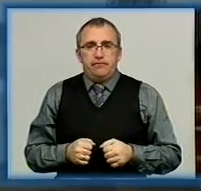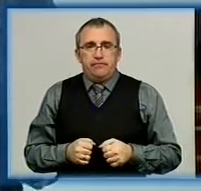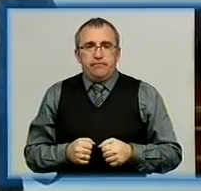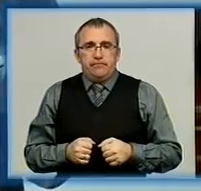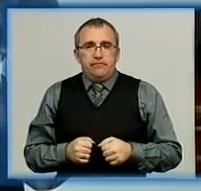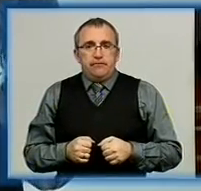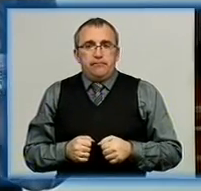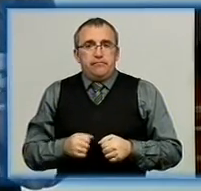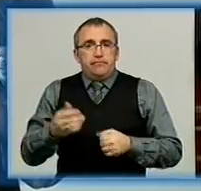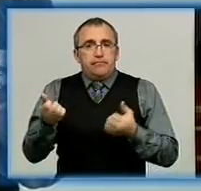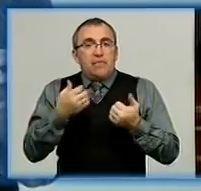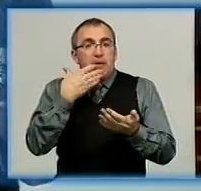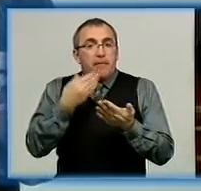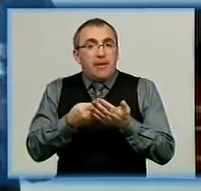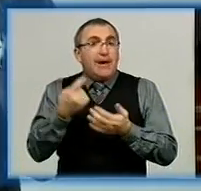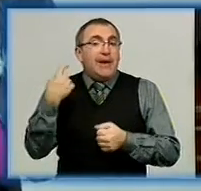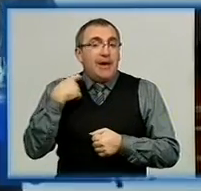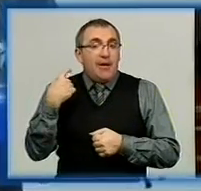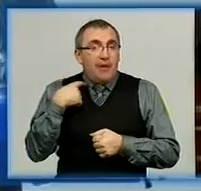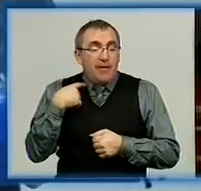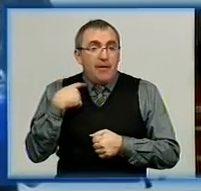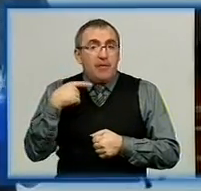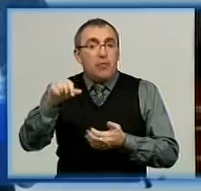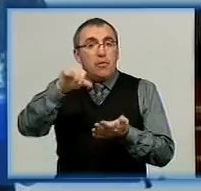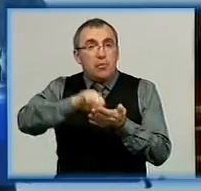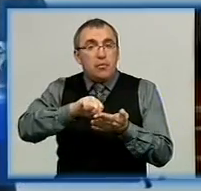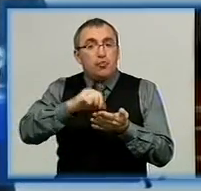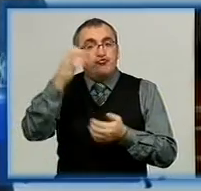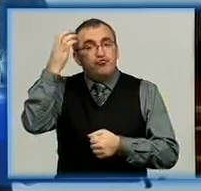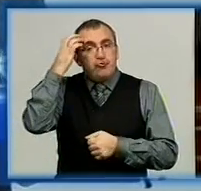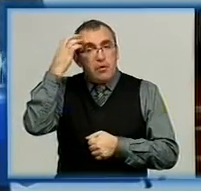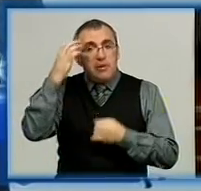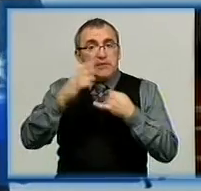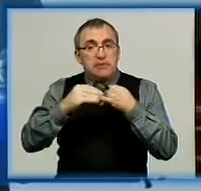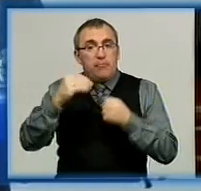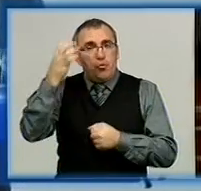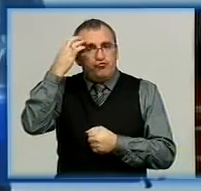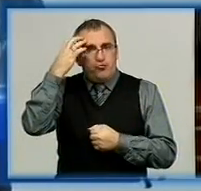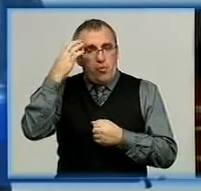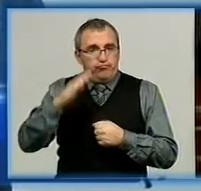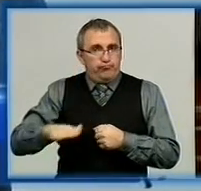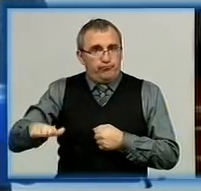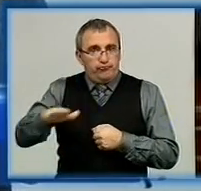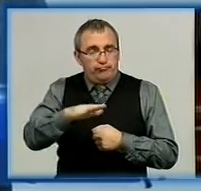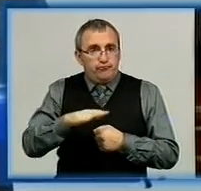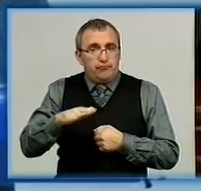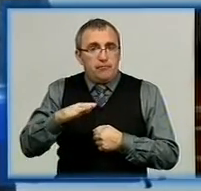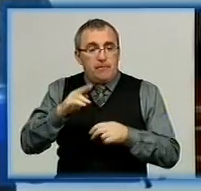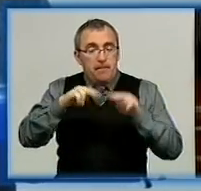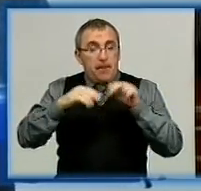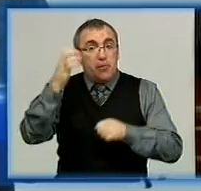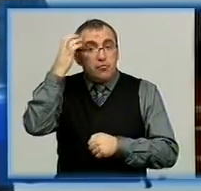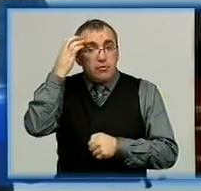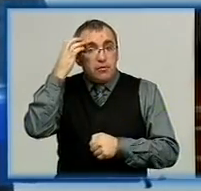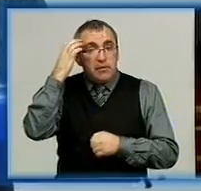Щоб брати наші писанки Кіровоградщини, то там присутні чорне тло, тому що у нас земля такого кольору, а чорний колір в писанкарстві – це